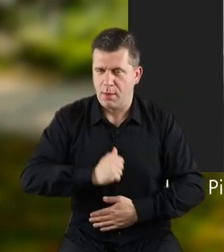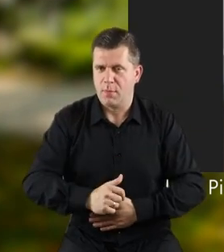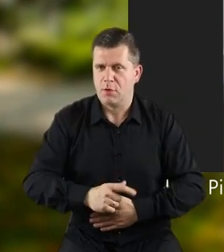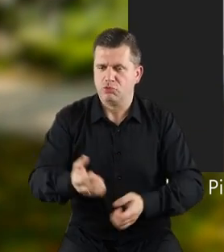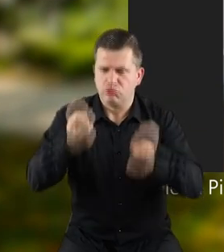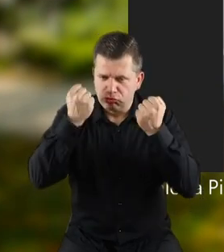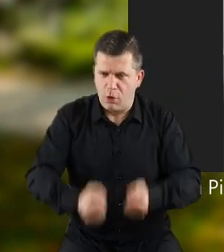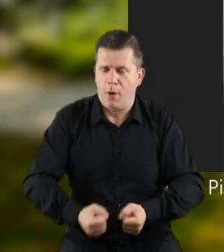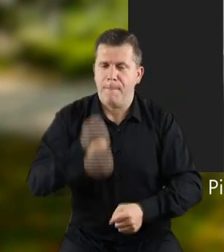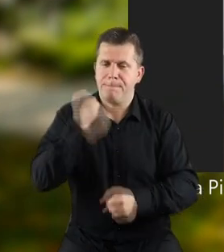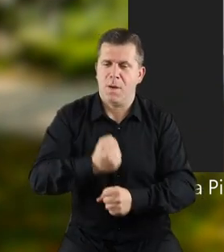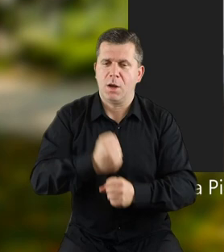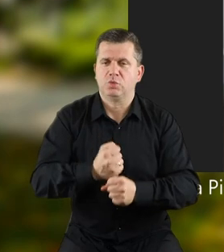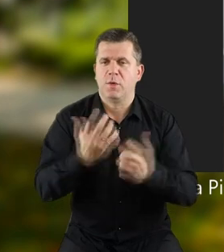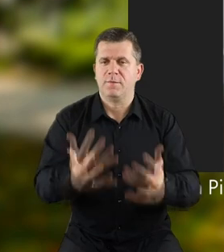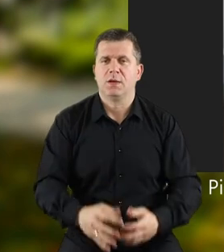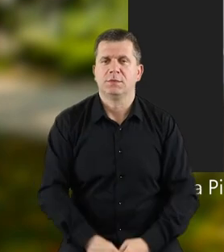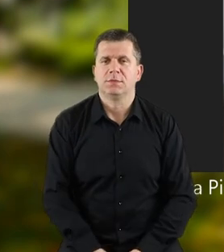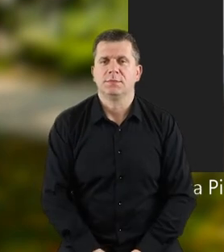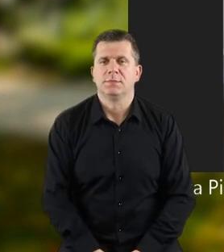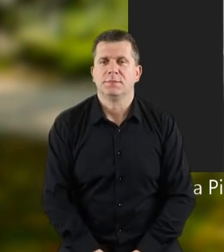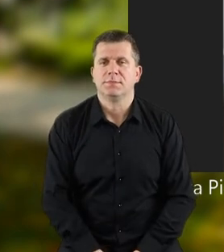siebie i ciężko pracować.